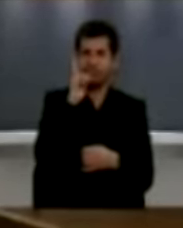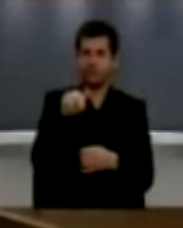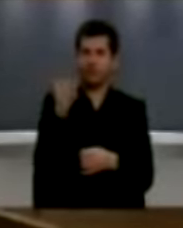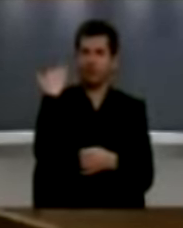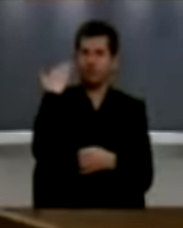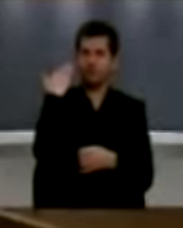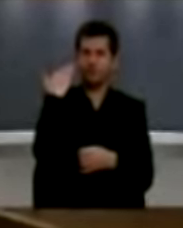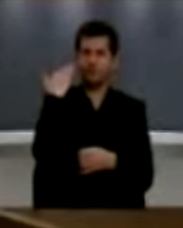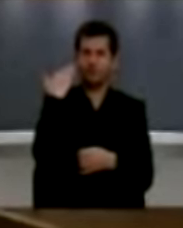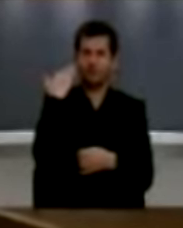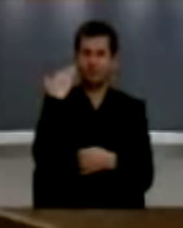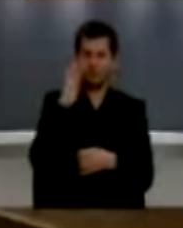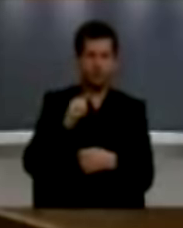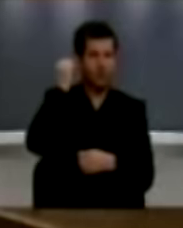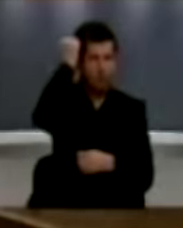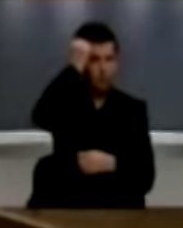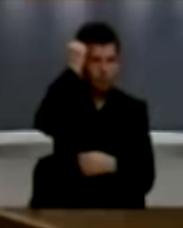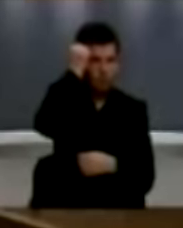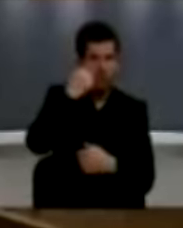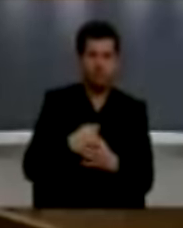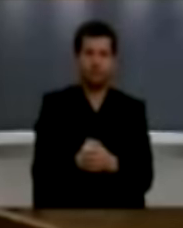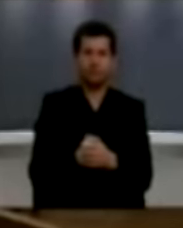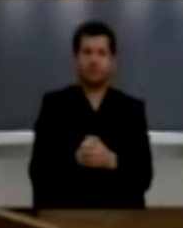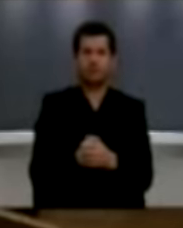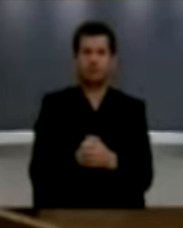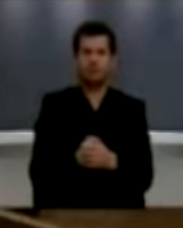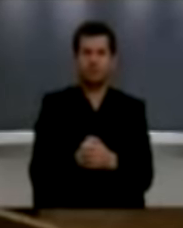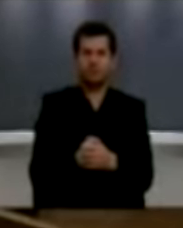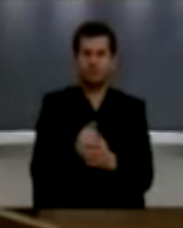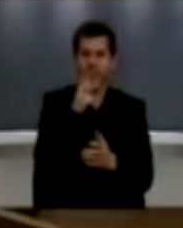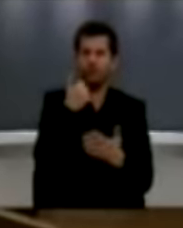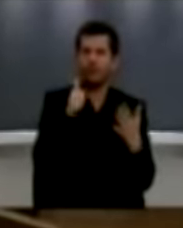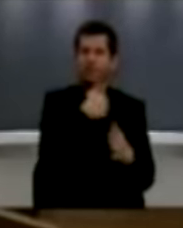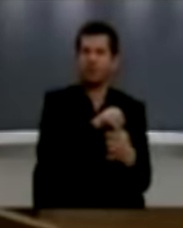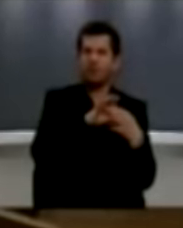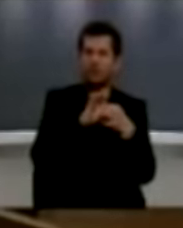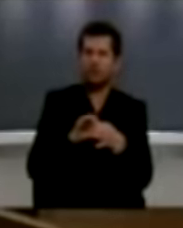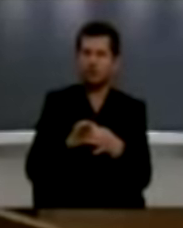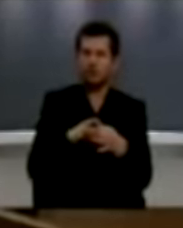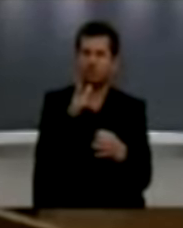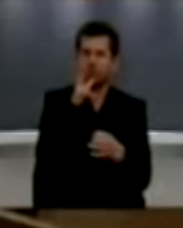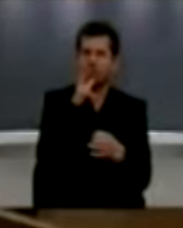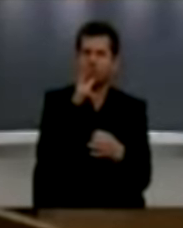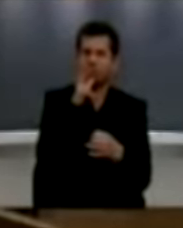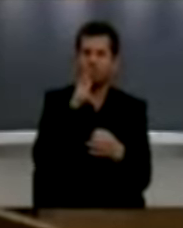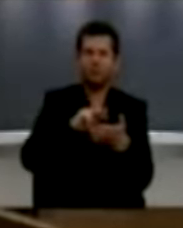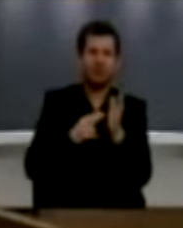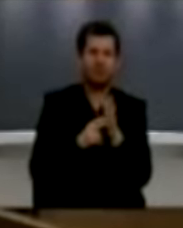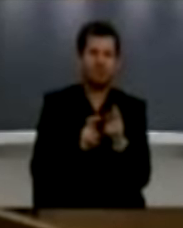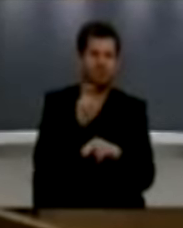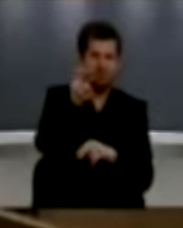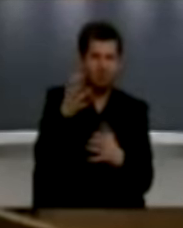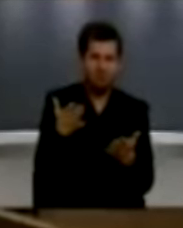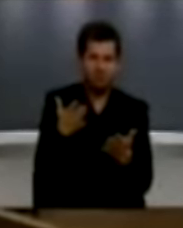Republikës Kosovës, është tentimi konstantë 16 vjeqarë për përvecimin partijak të